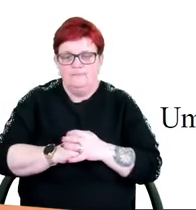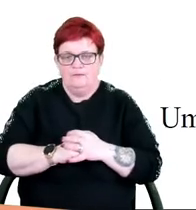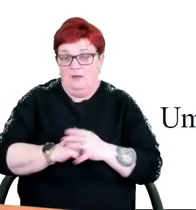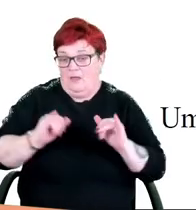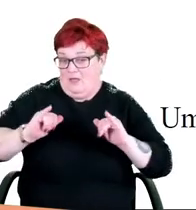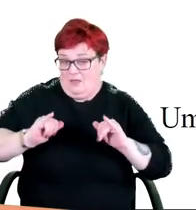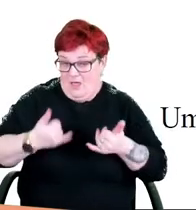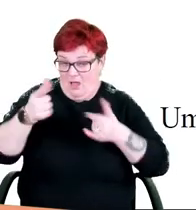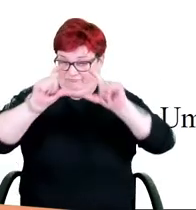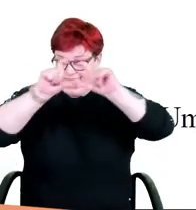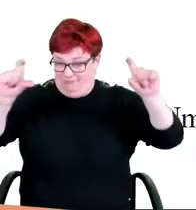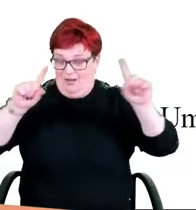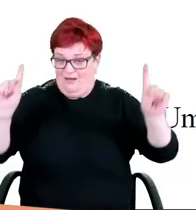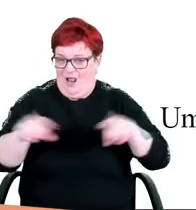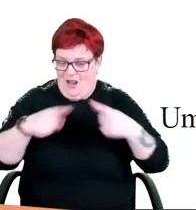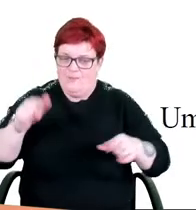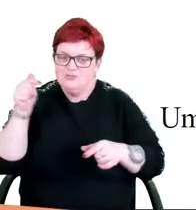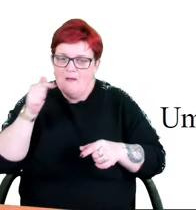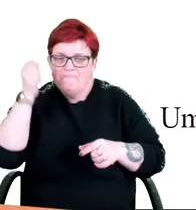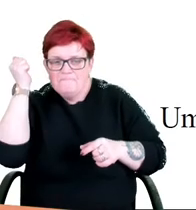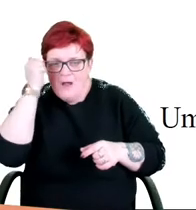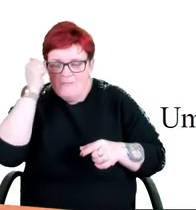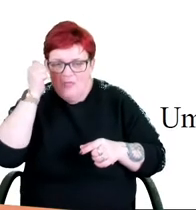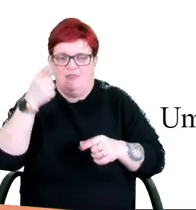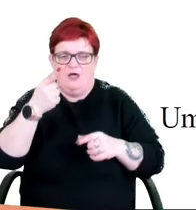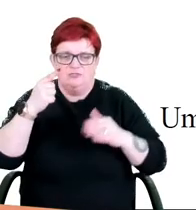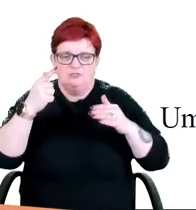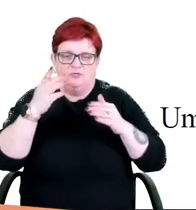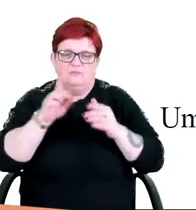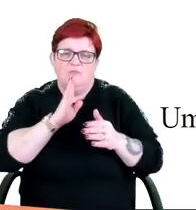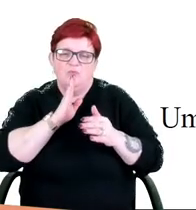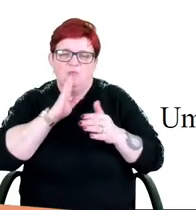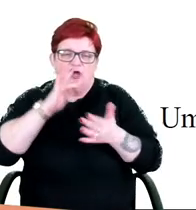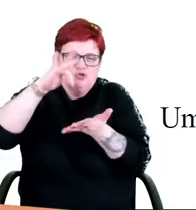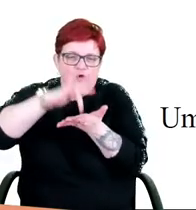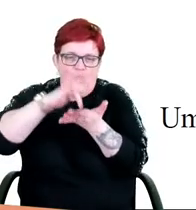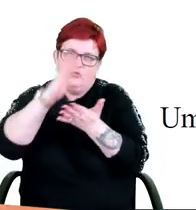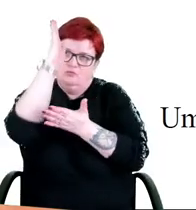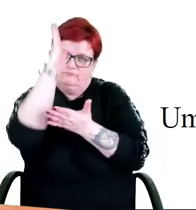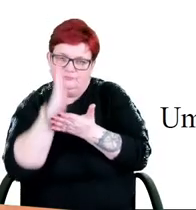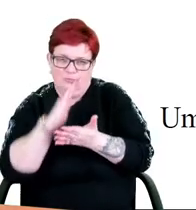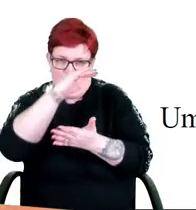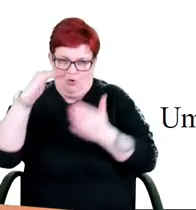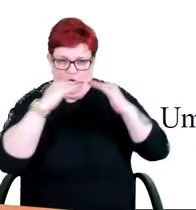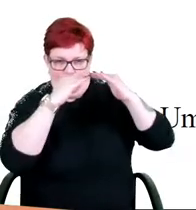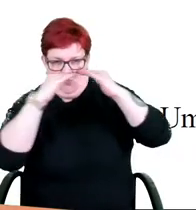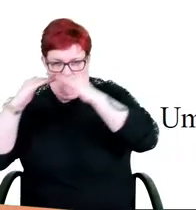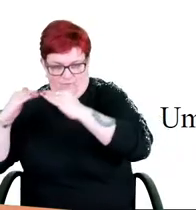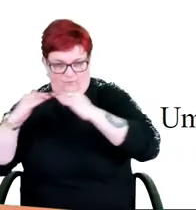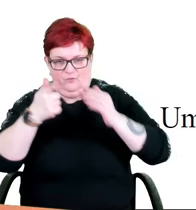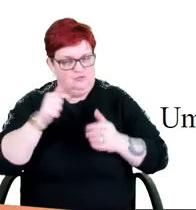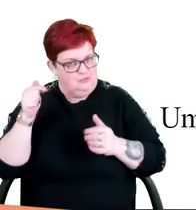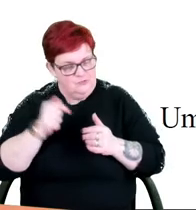Umieszczając szyld na elewacji należy pamiętać o wyśrodkowaniu go względem okien, witryn, przejazdów bramnych